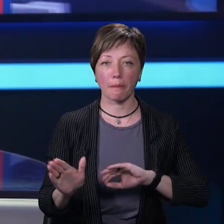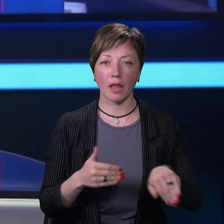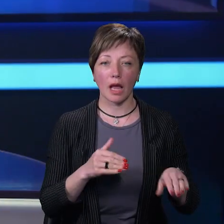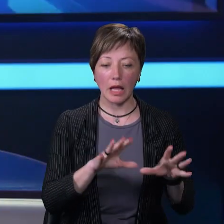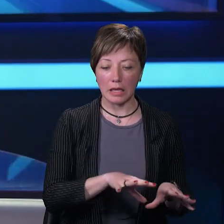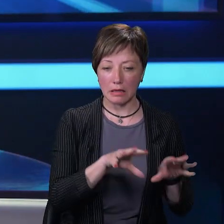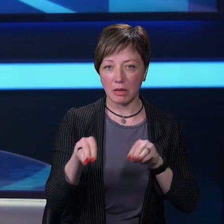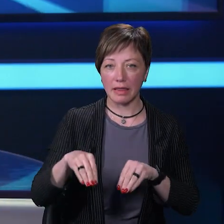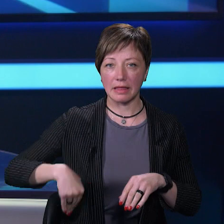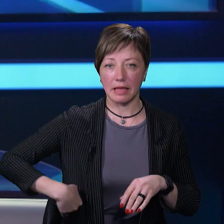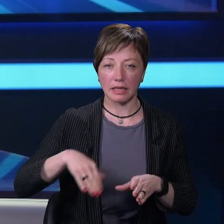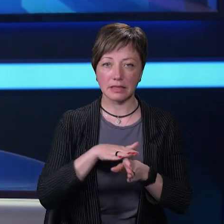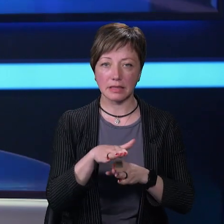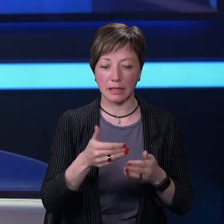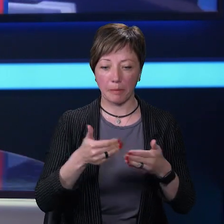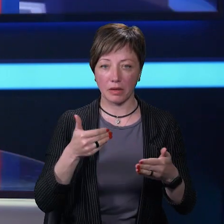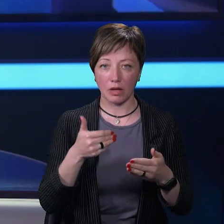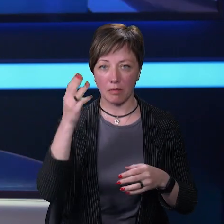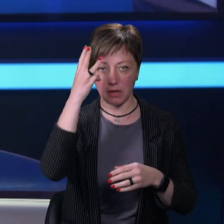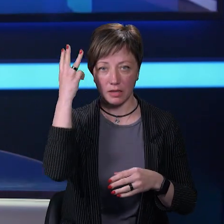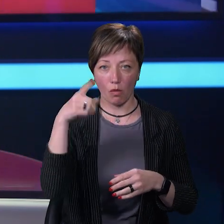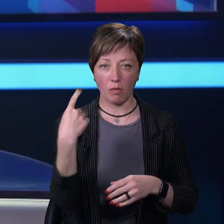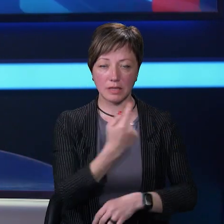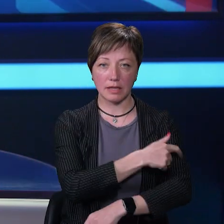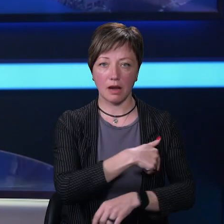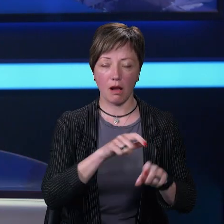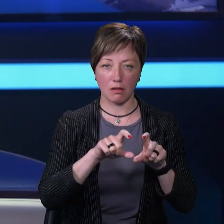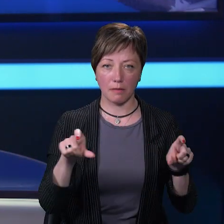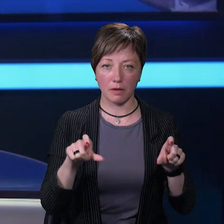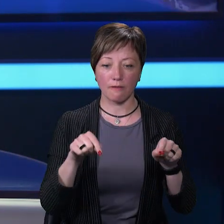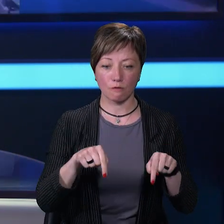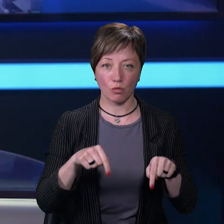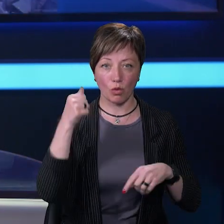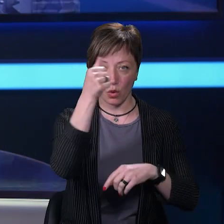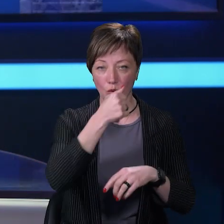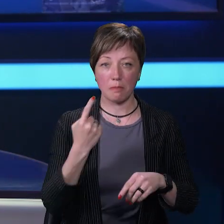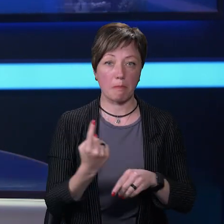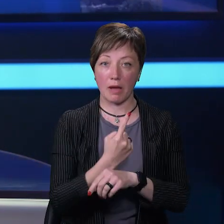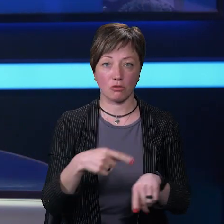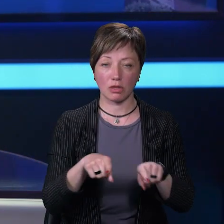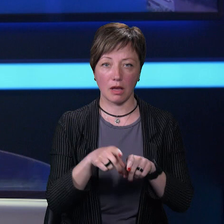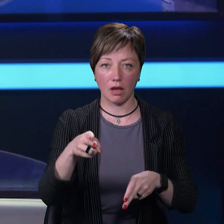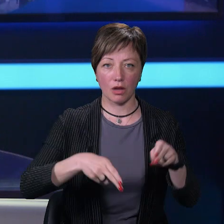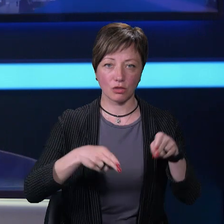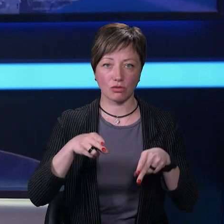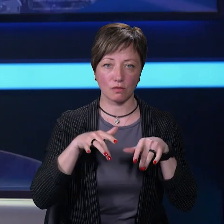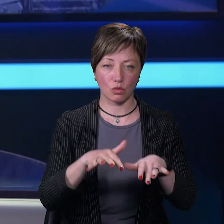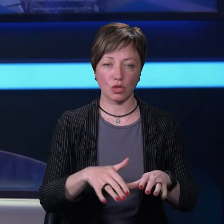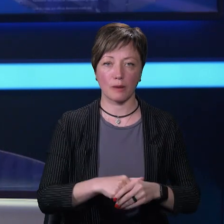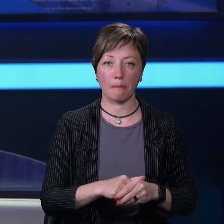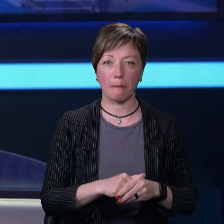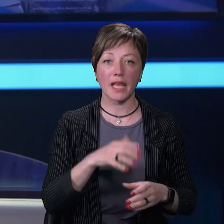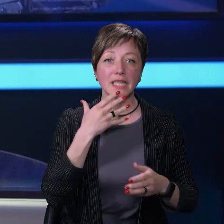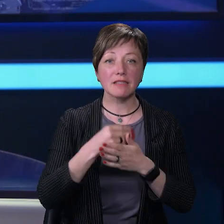Трансплантацію нирки здійснили напередодні у Хмельницькій обласній лікарні. У цьому році це перше таке хірургічне втручання.